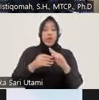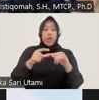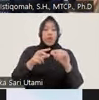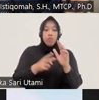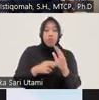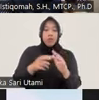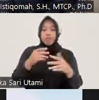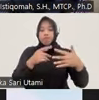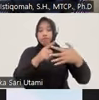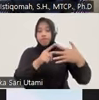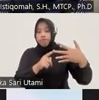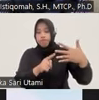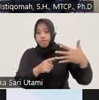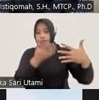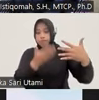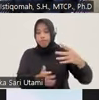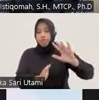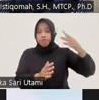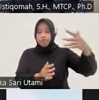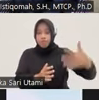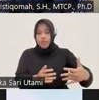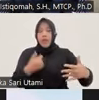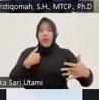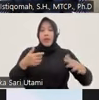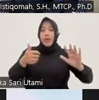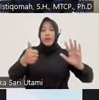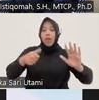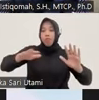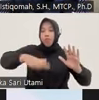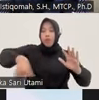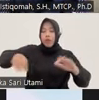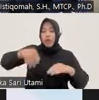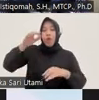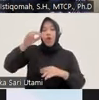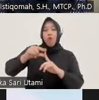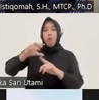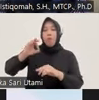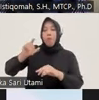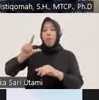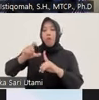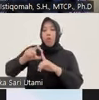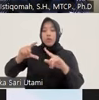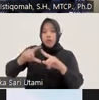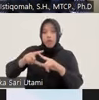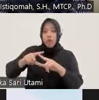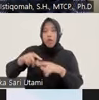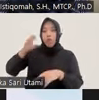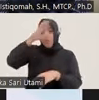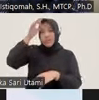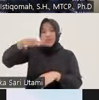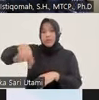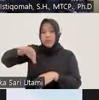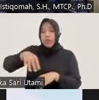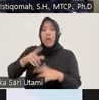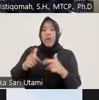yang terdiri dari 6 wilayah folda apa yang kemudian muncul dari hasil penelitian ini